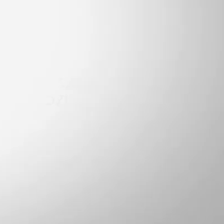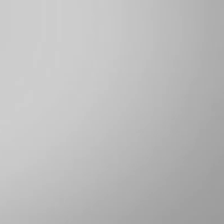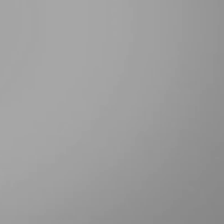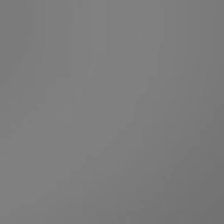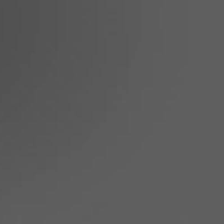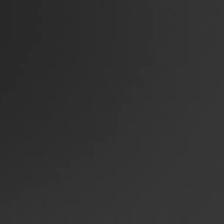Dziękuje